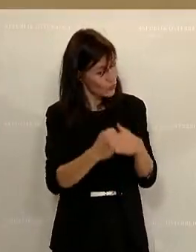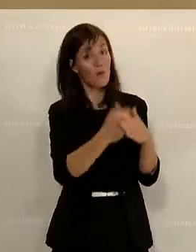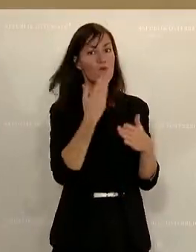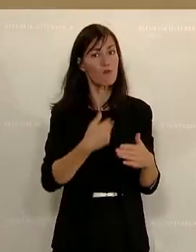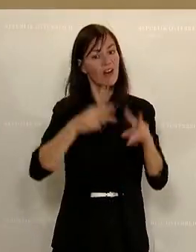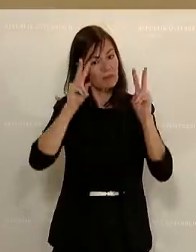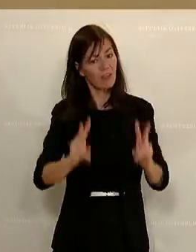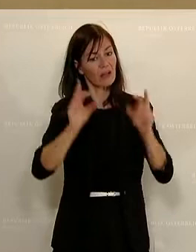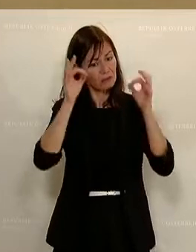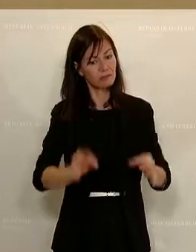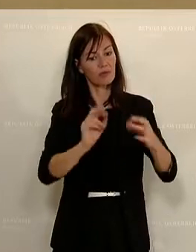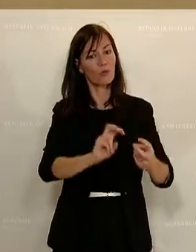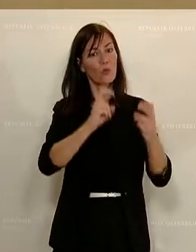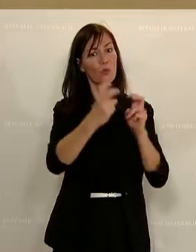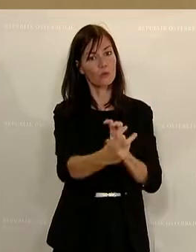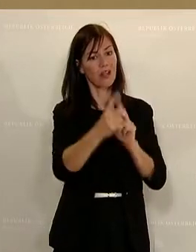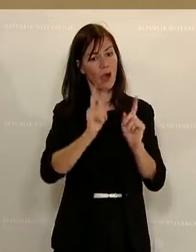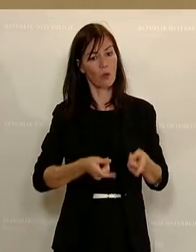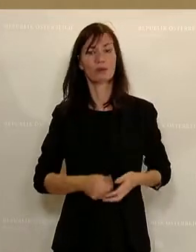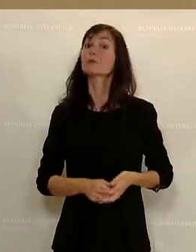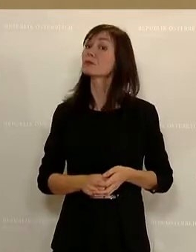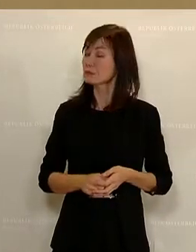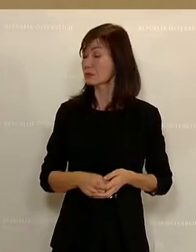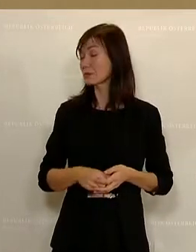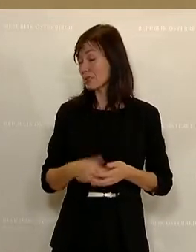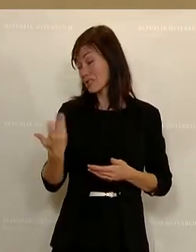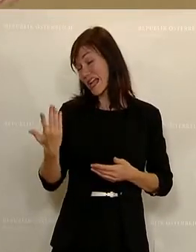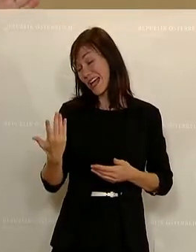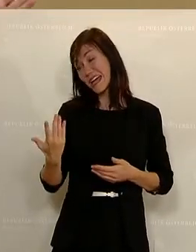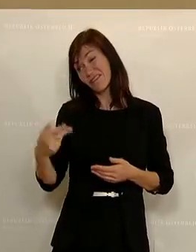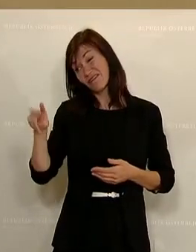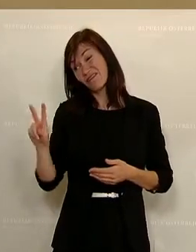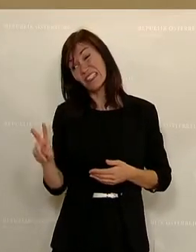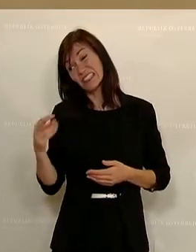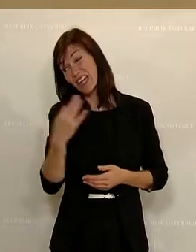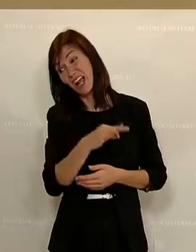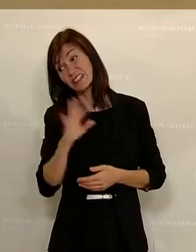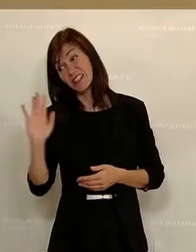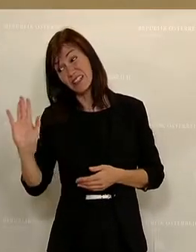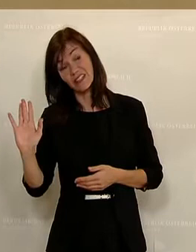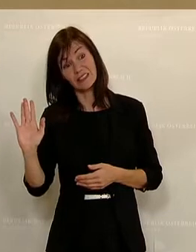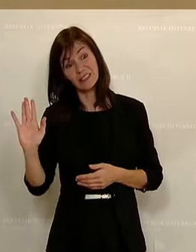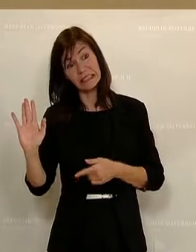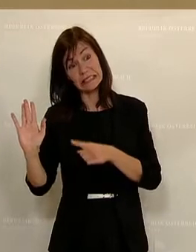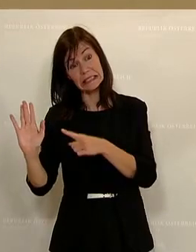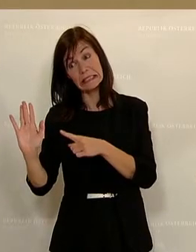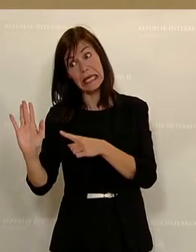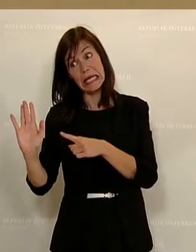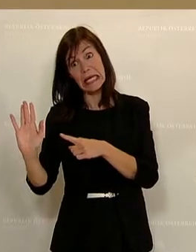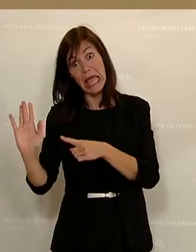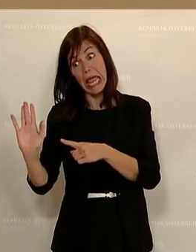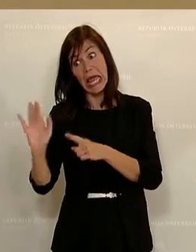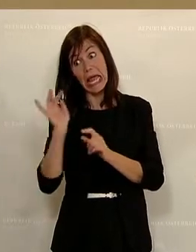wollen. Und deshalb, Herr Vizekanzler, ich glaube, da müssen Sie sich mit Ihrem Appell ein bisschen drehen.